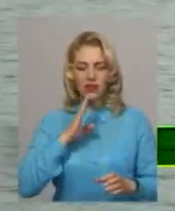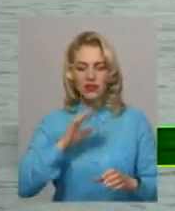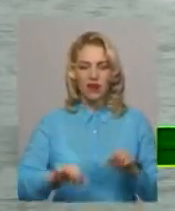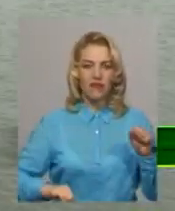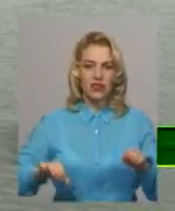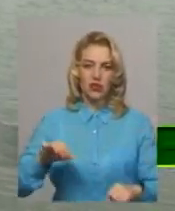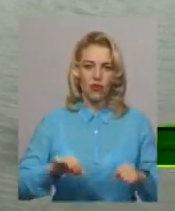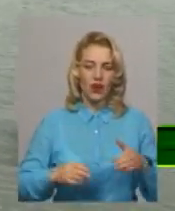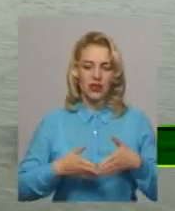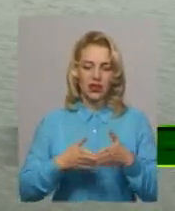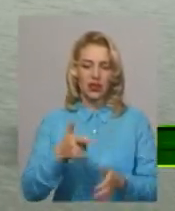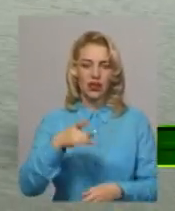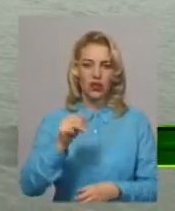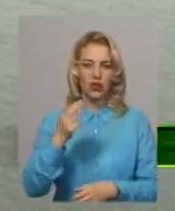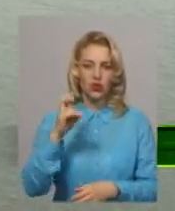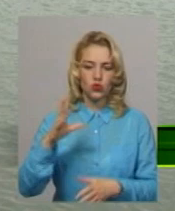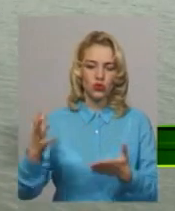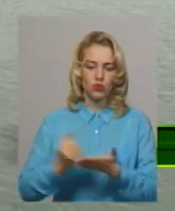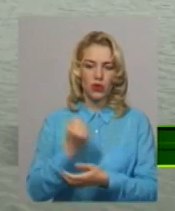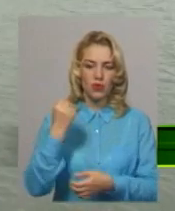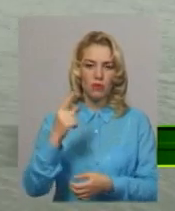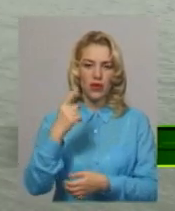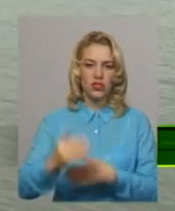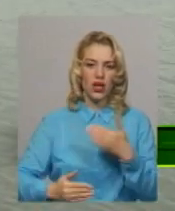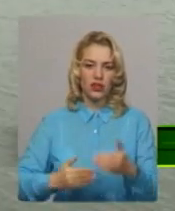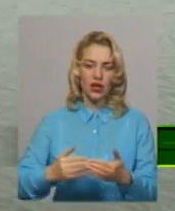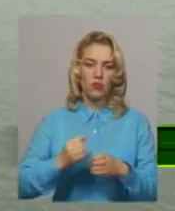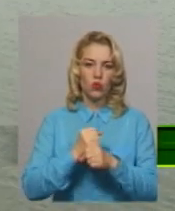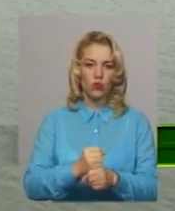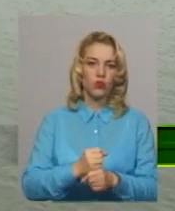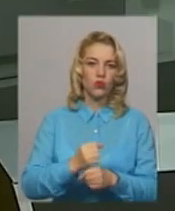Байдарках Інна Грищун здобула перемогу на першому етапі Кубку світу.